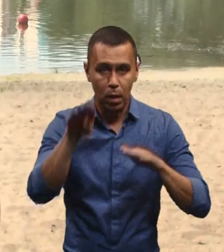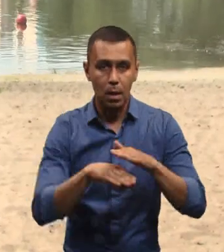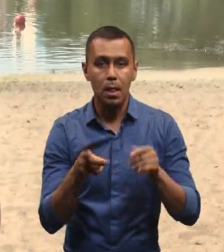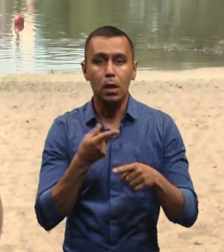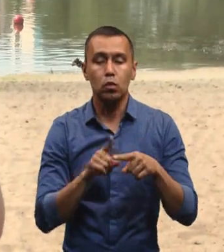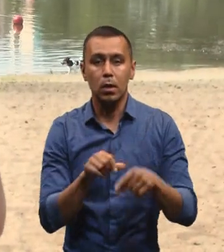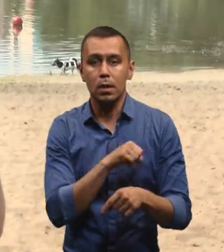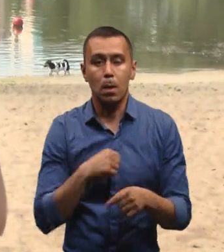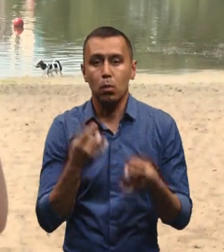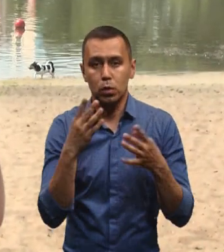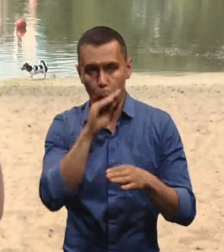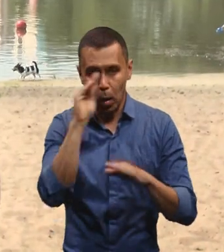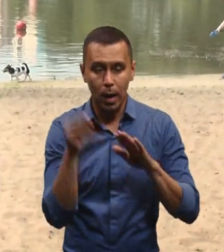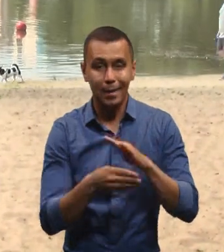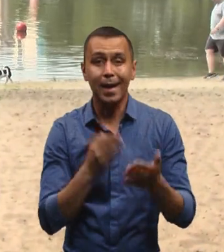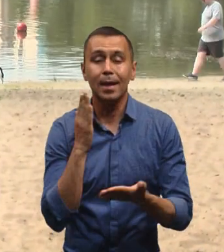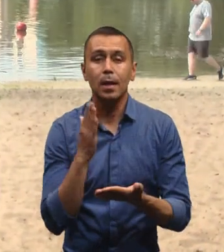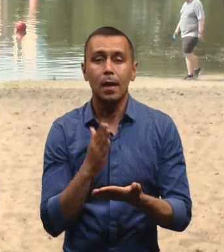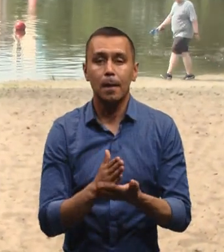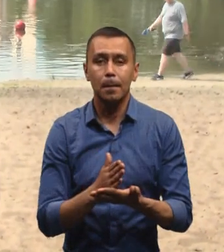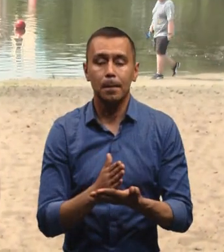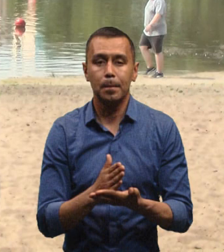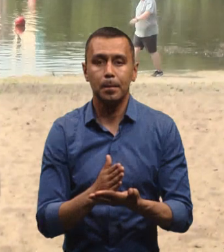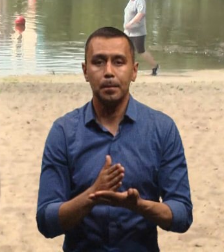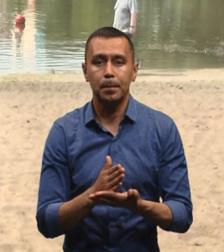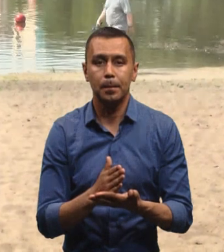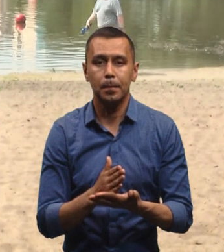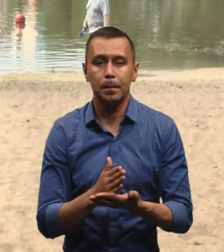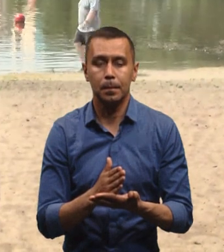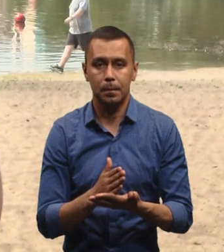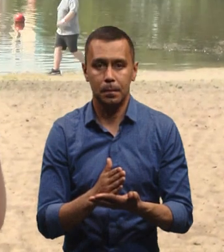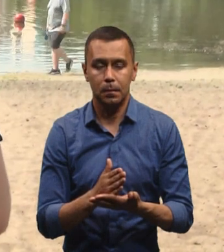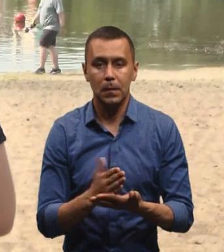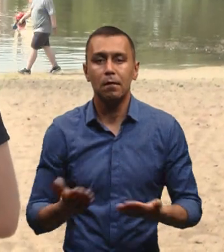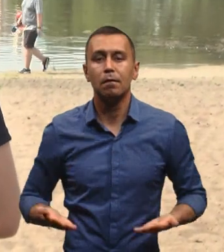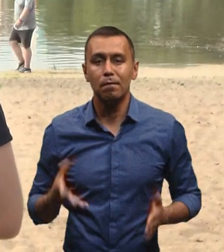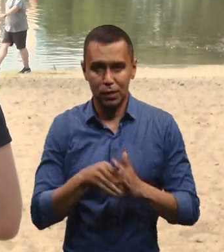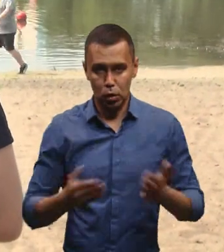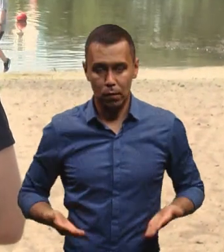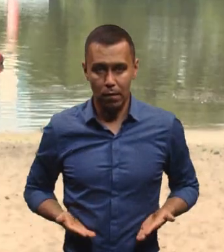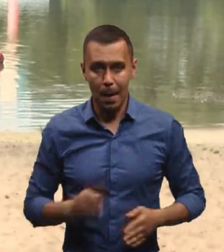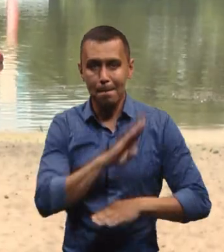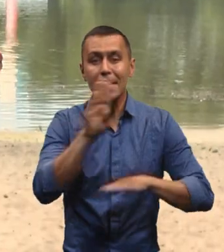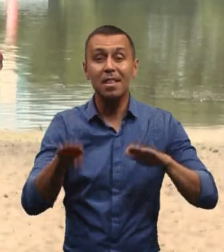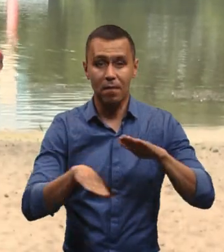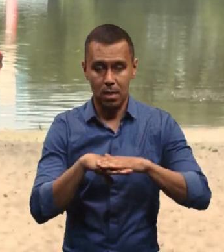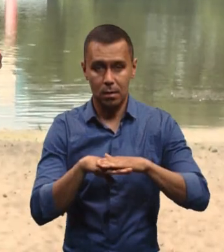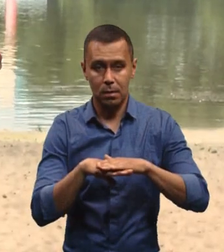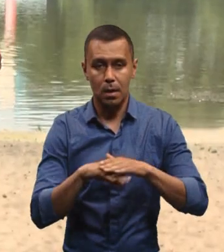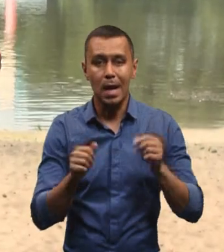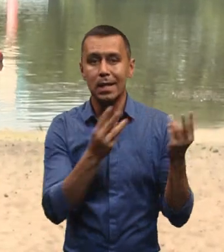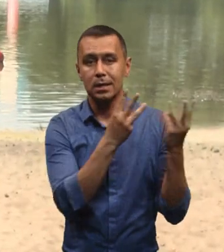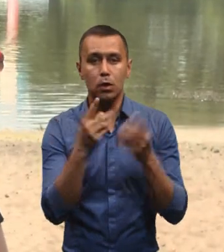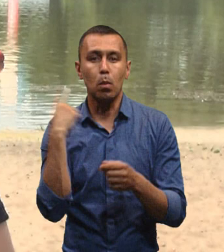місця найпростіше укриття є в житлових будинках, підвальні приміщення. На сайті